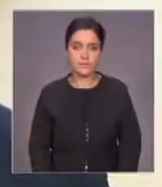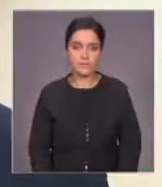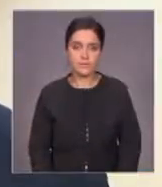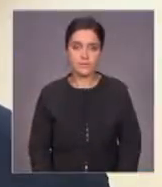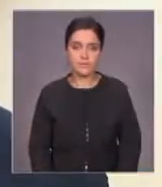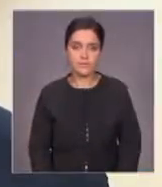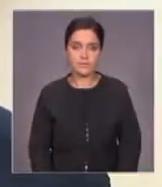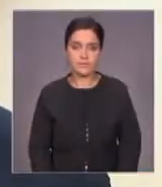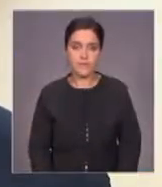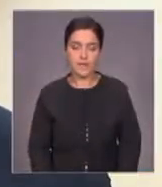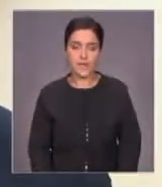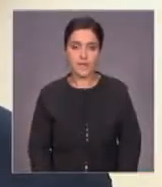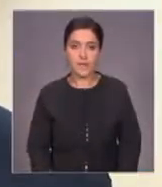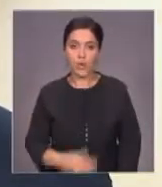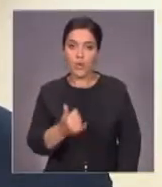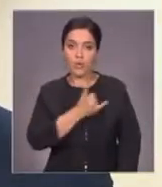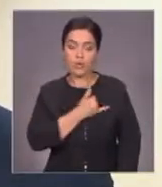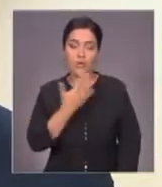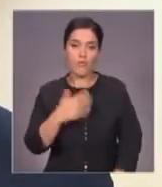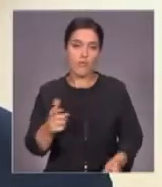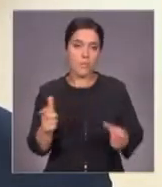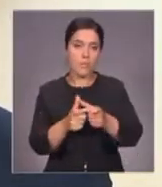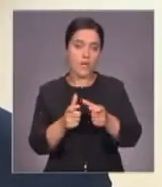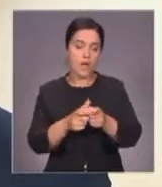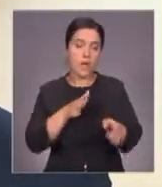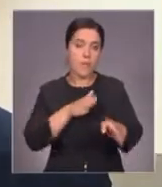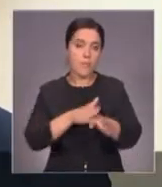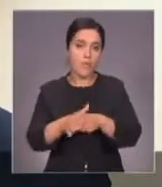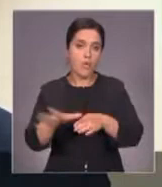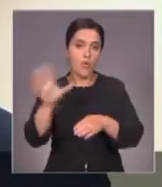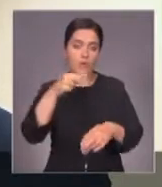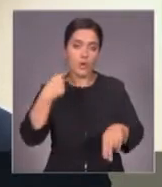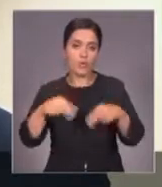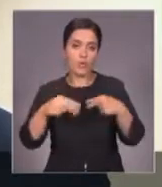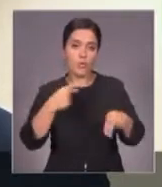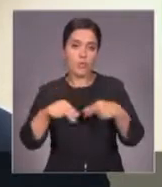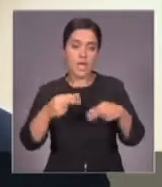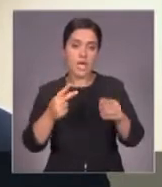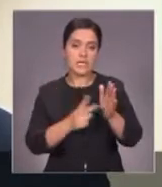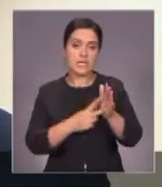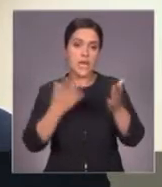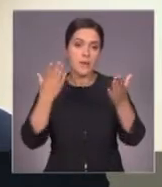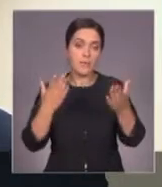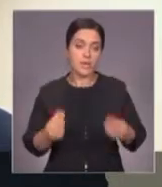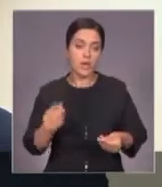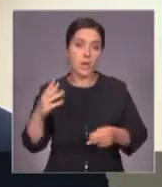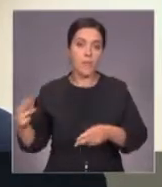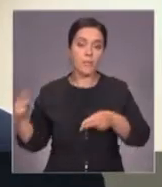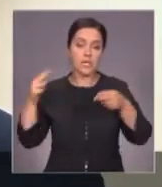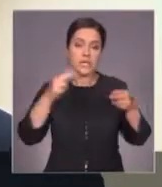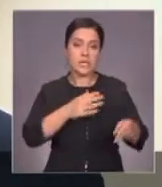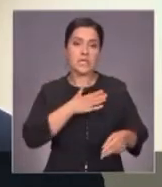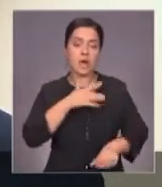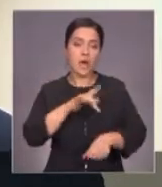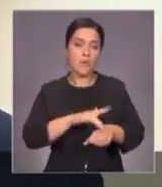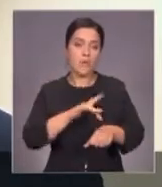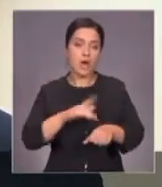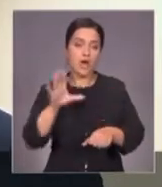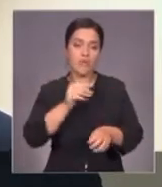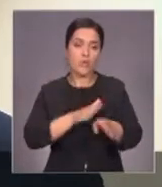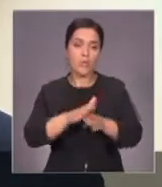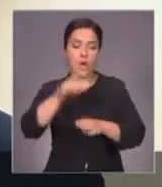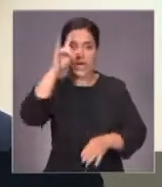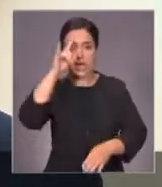У нас уже и билетов нет на чемпионат мира на 7 дней полностью раскуплены. Приезжают к нам болельщики со всего